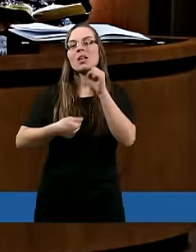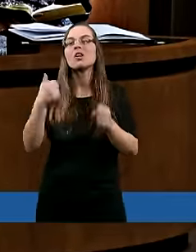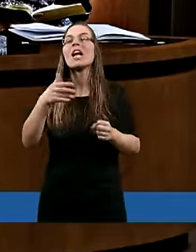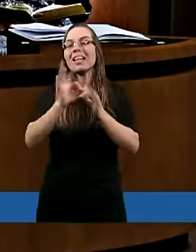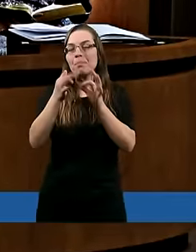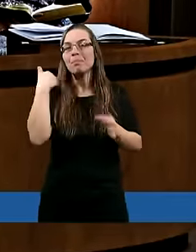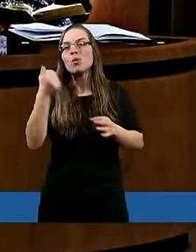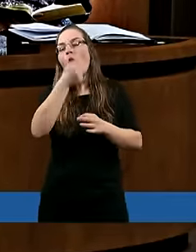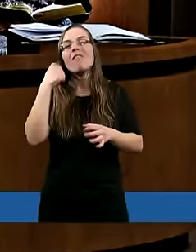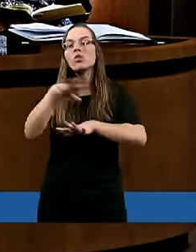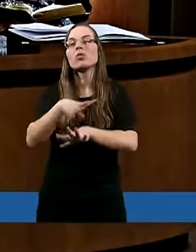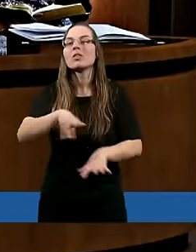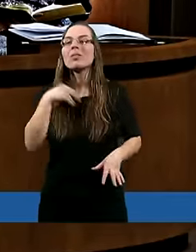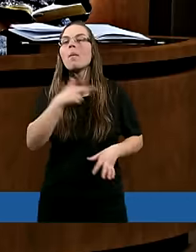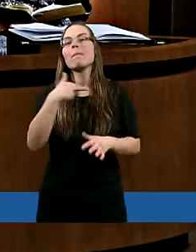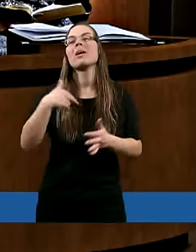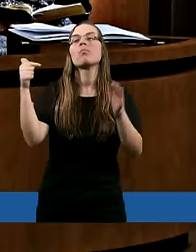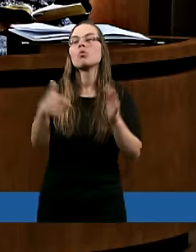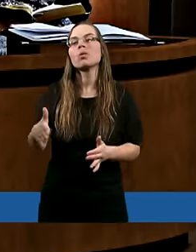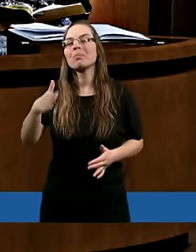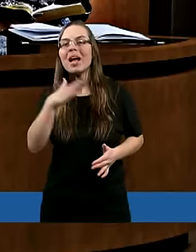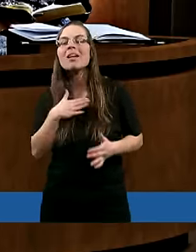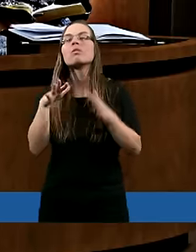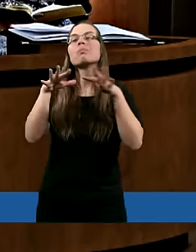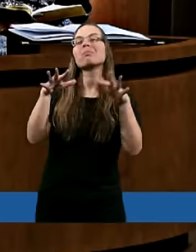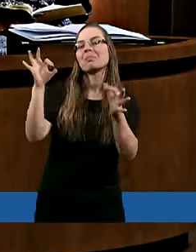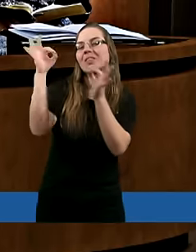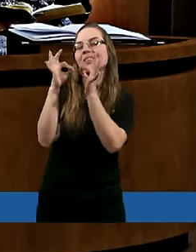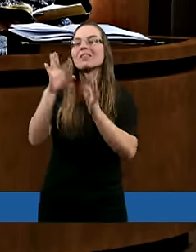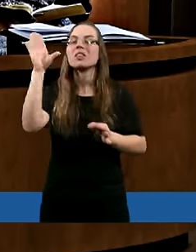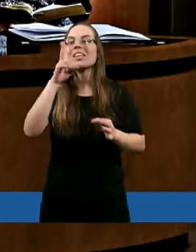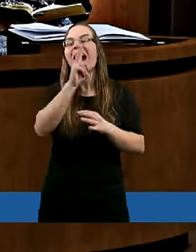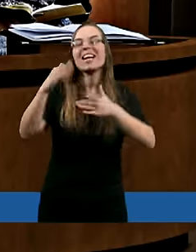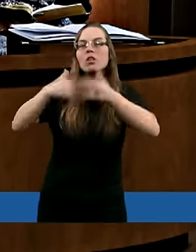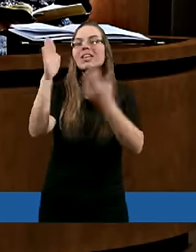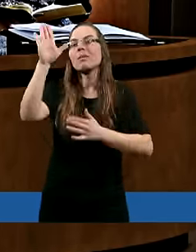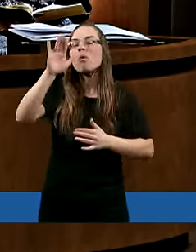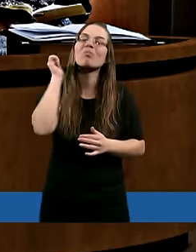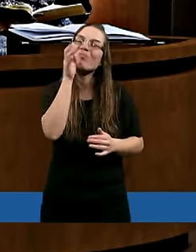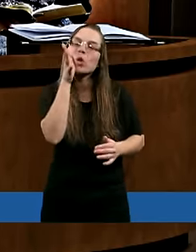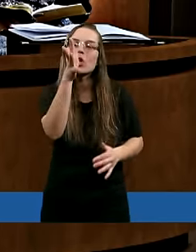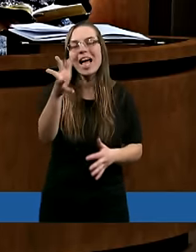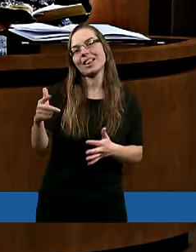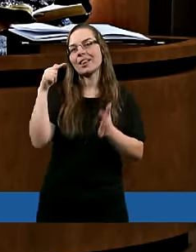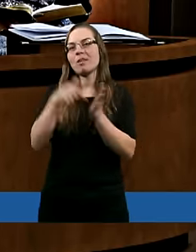był owoc Ducha Świętego, my musimy mieć żywą relację z Jezusem. Każdego dnia, codziennie.